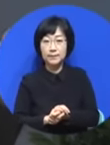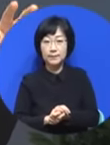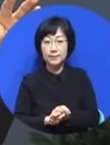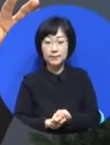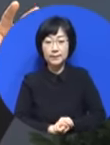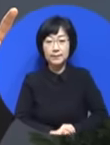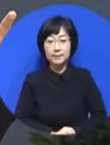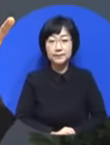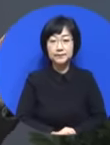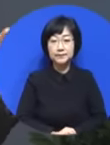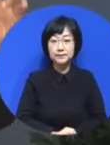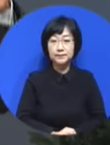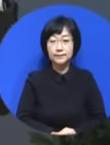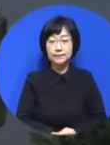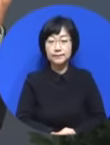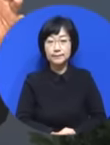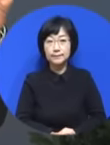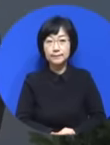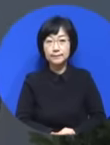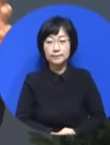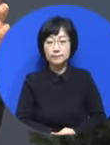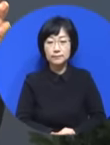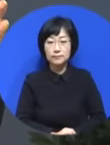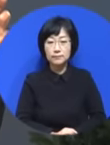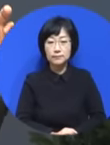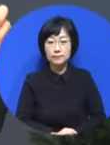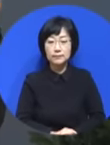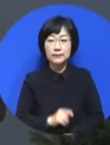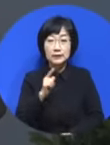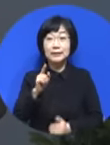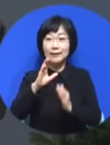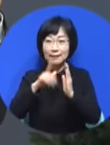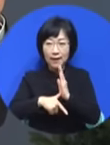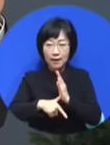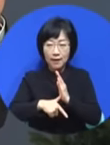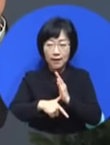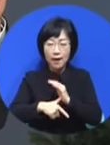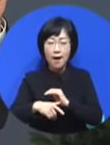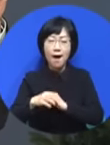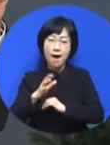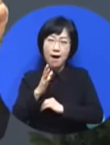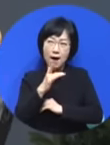개인에게 오는 위기와 답이 뭔가를 알게 되었습니다.